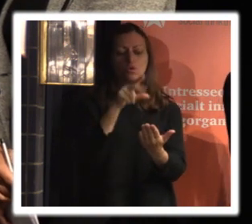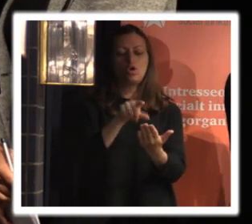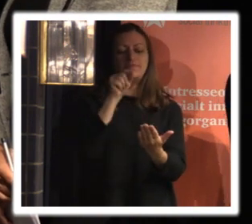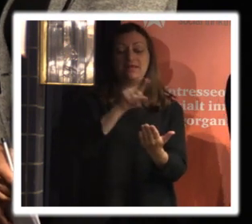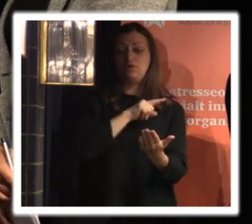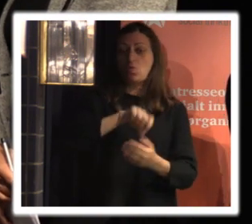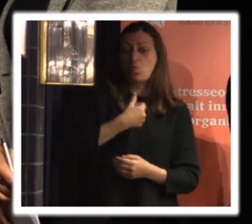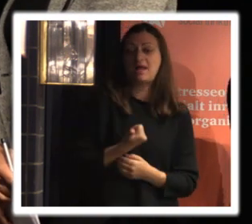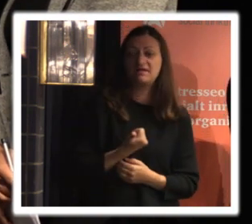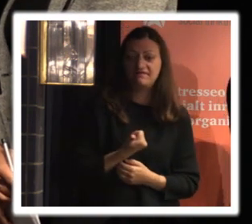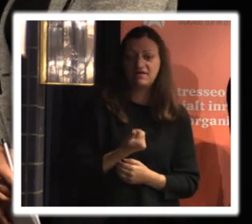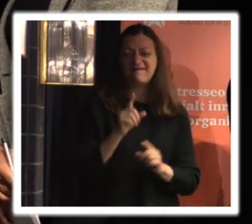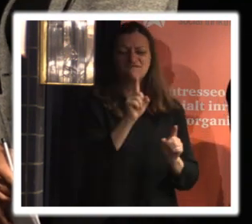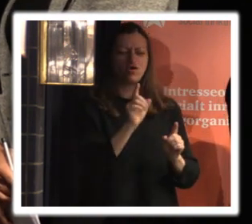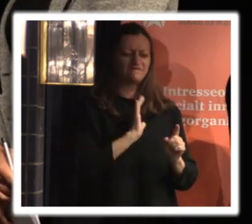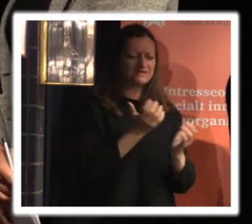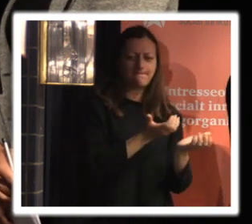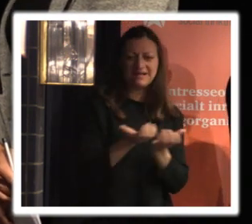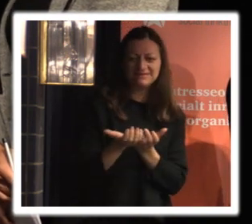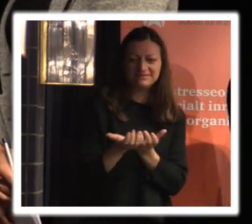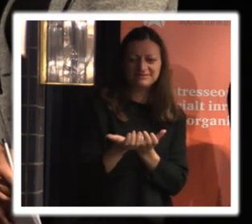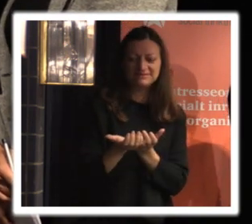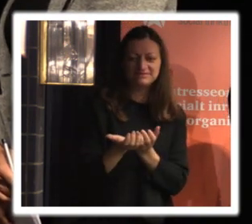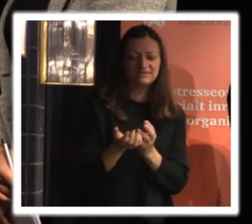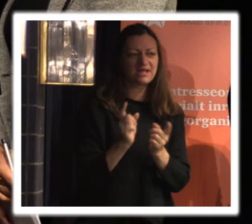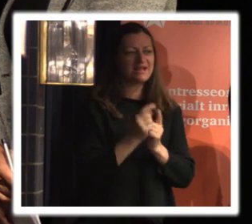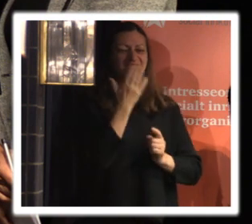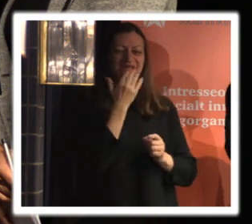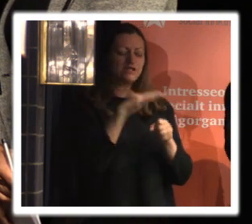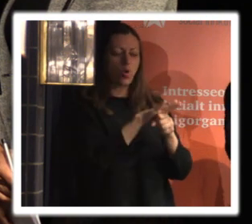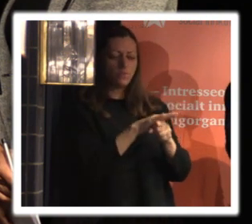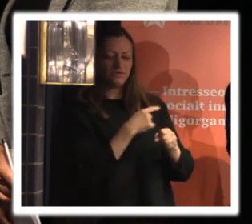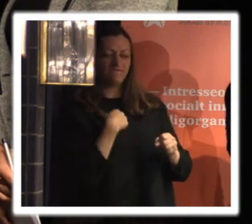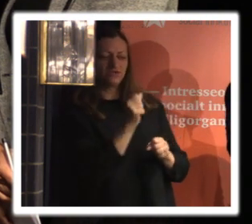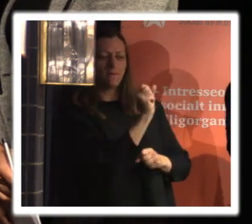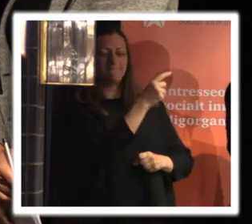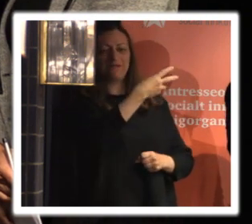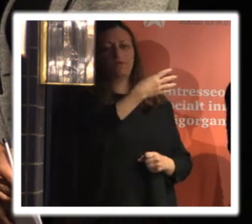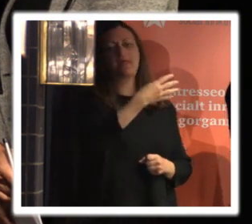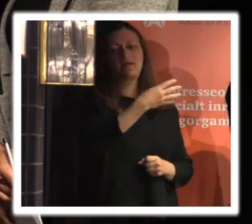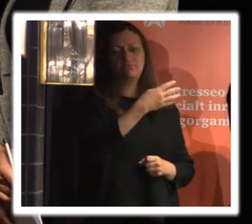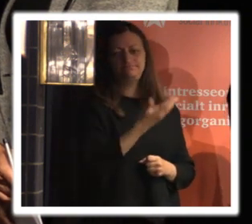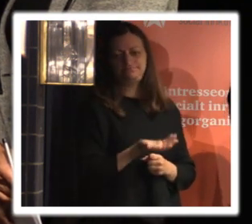var är det liksom det brister eller vilket område ska vi prioritera